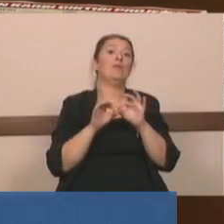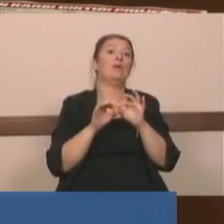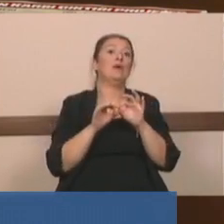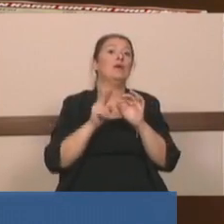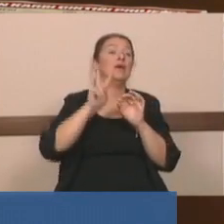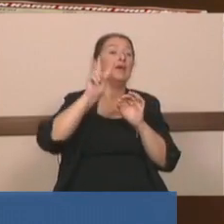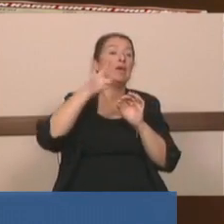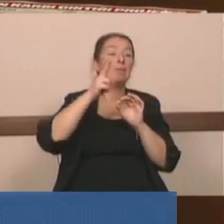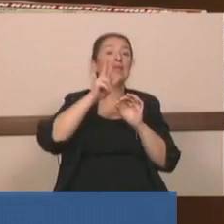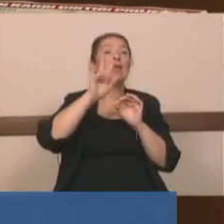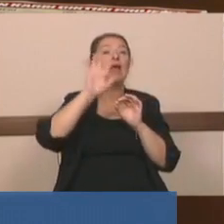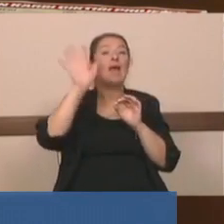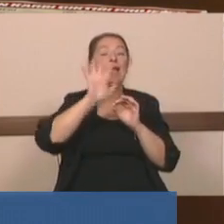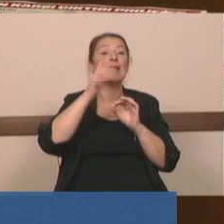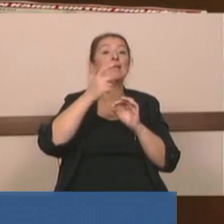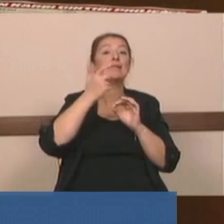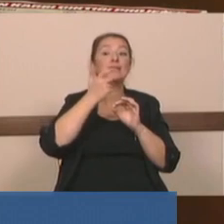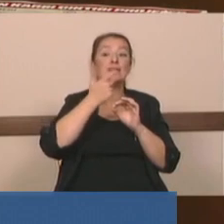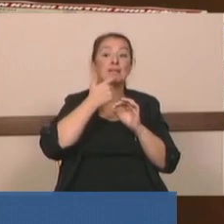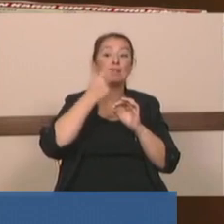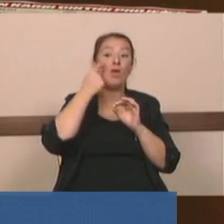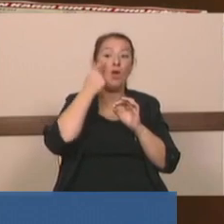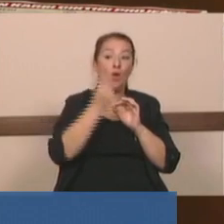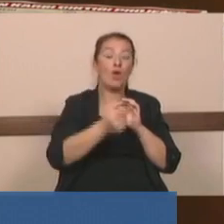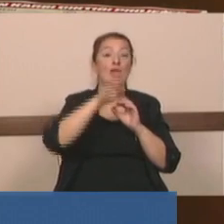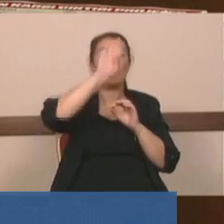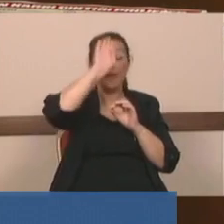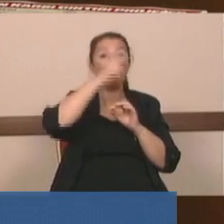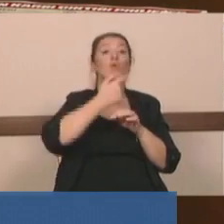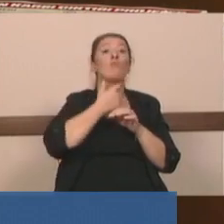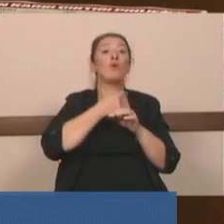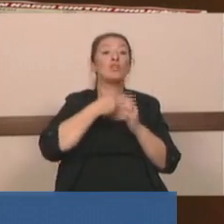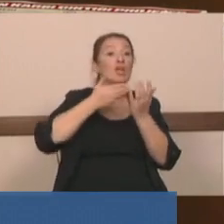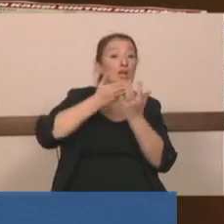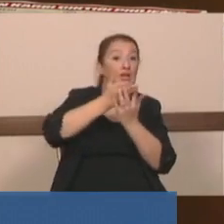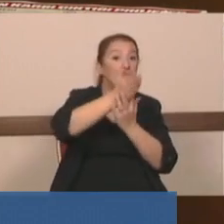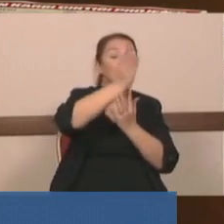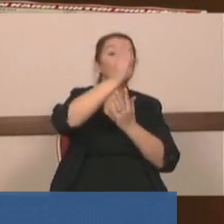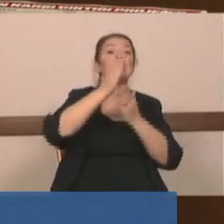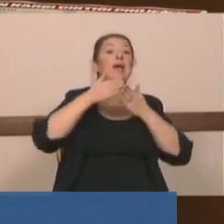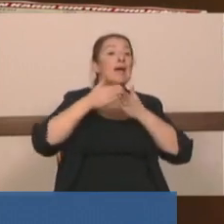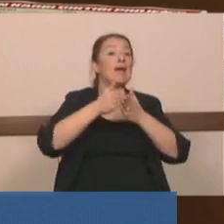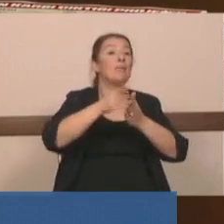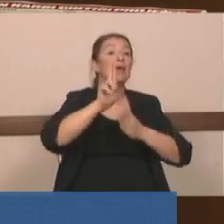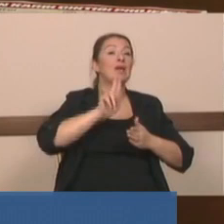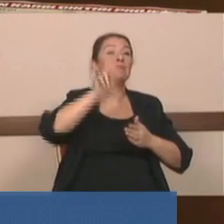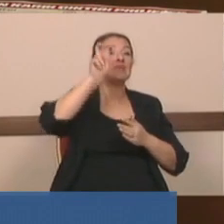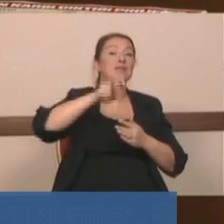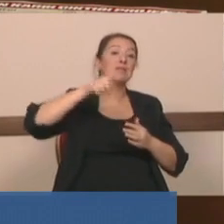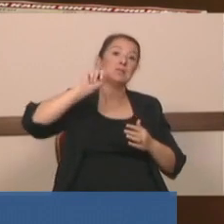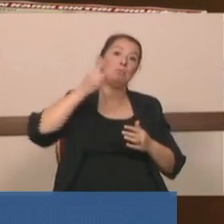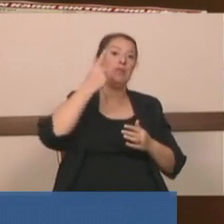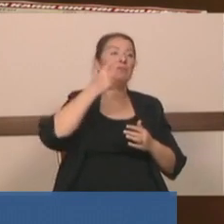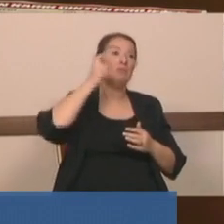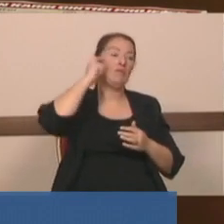projeksiyonuna göre İstanbul boğazından geçecek gemi yetmiş sekiz binlere ulaşacak.